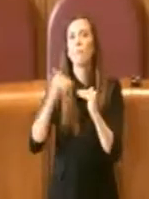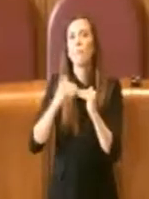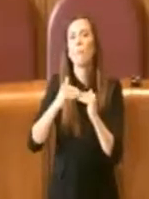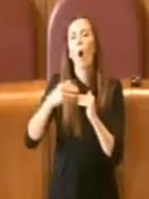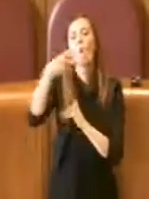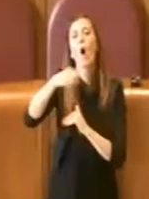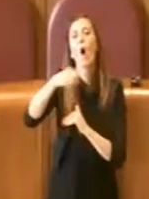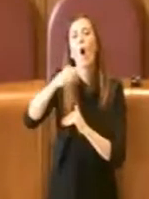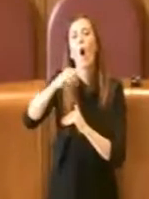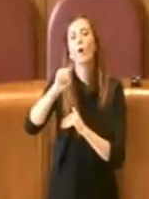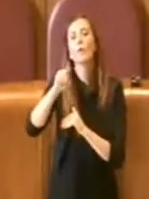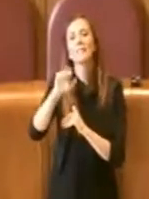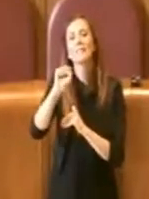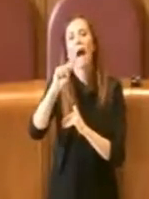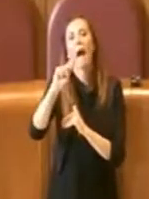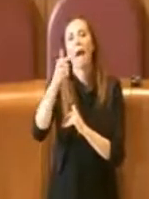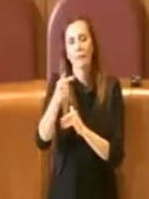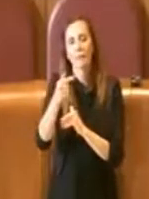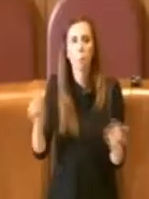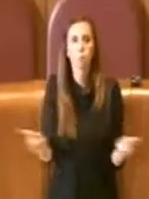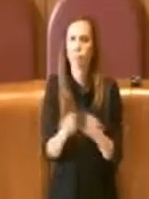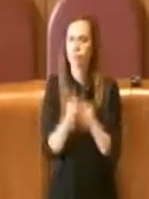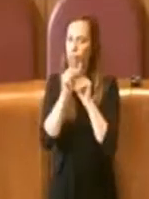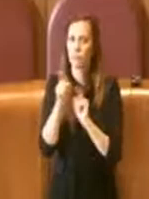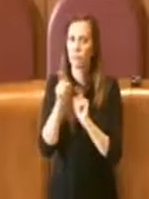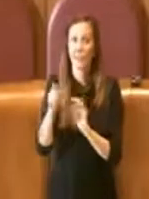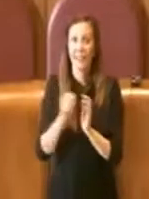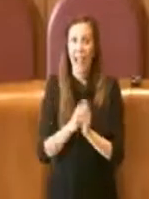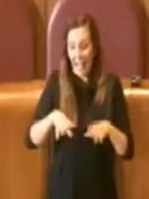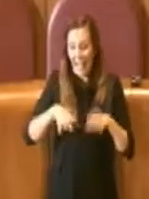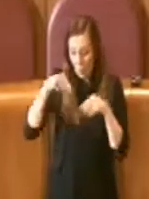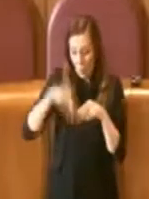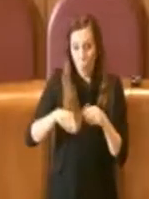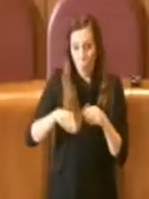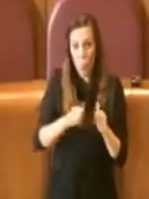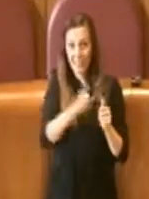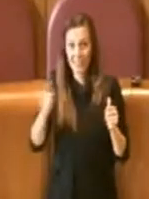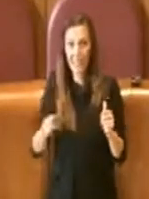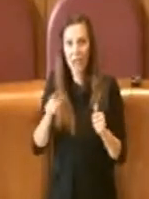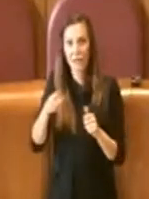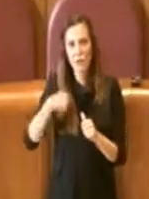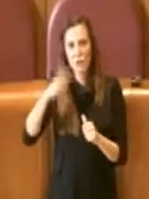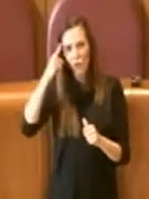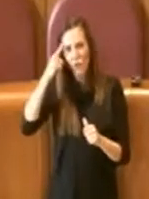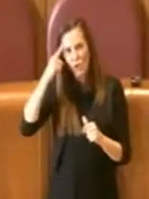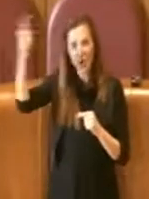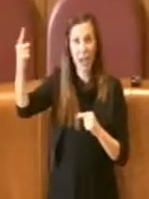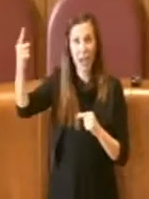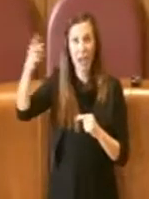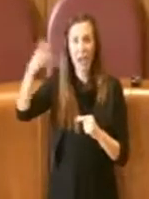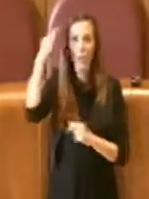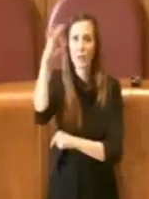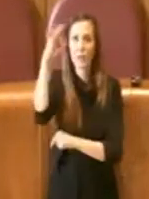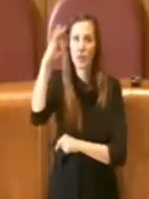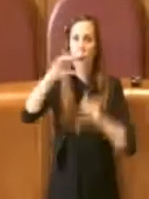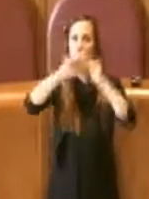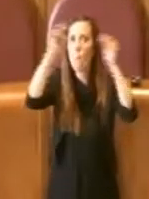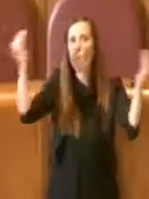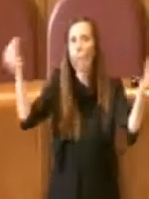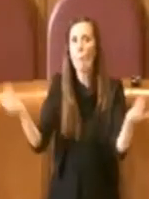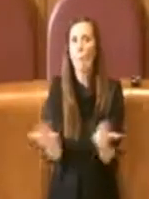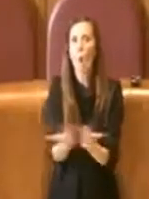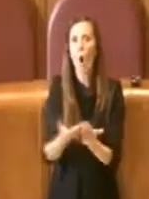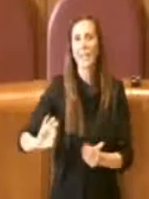Beethoven. Proprio all'inizio di quest'anno gli è stato assegnato il premio Genio ed Eccellenza Italiana nel mondo, del Senato della